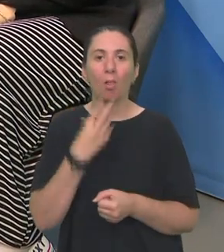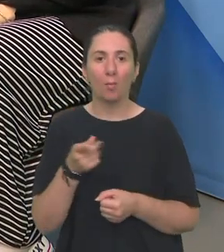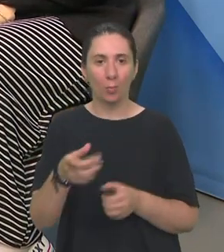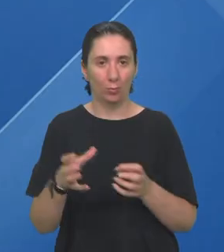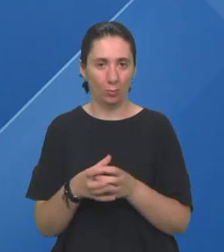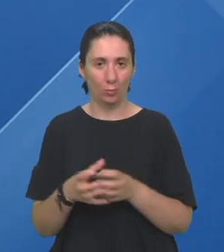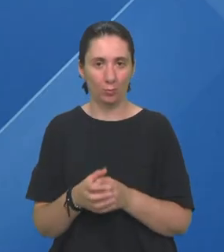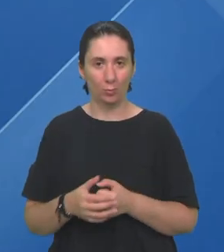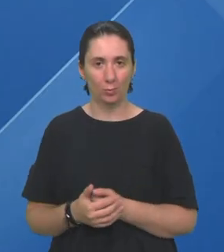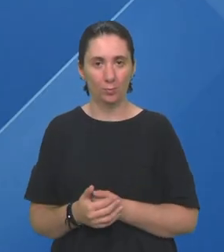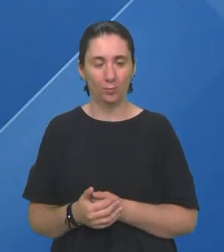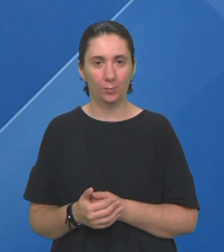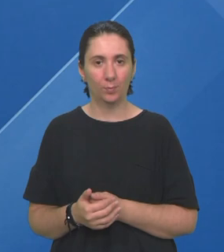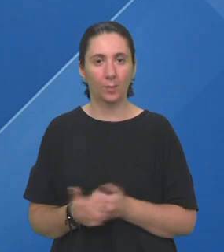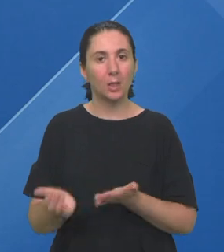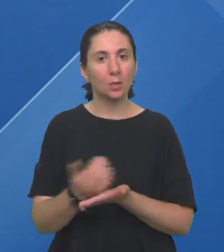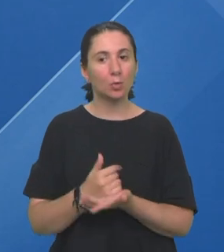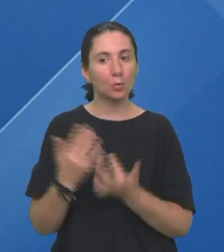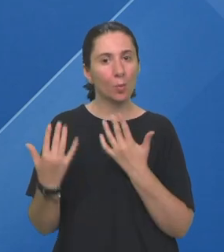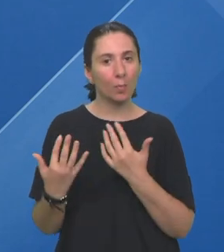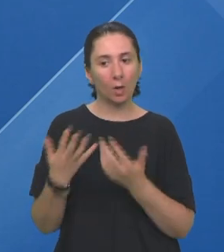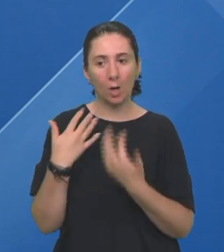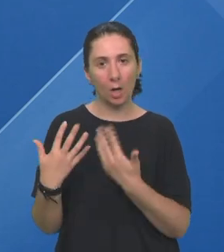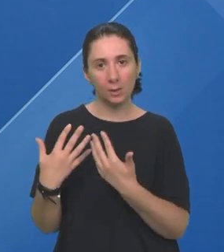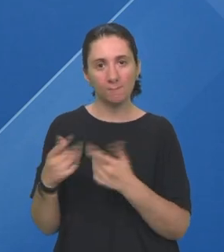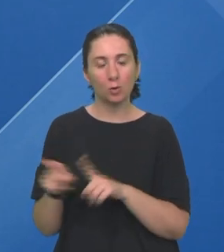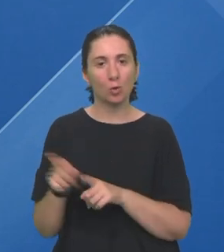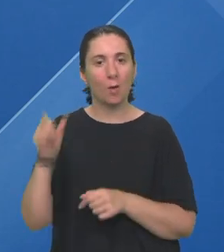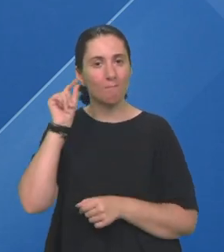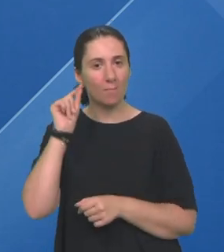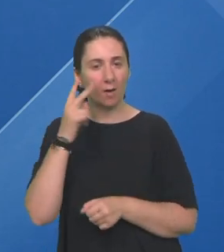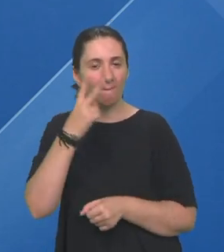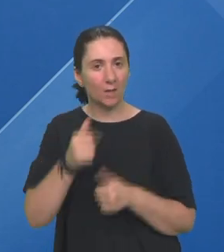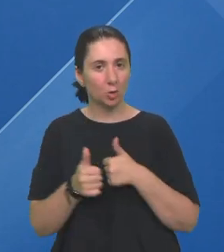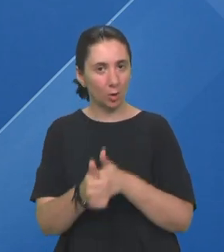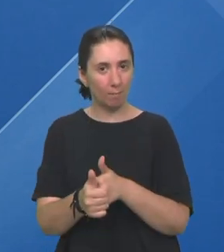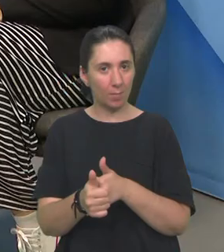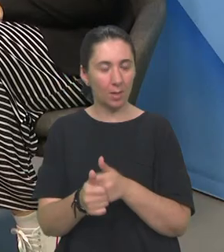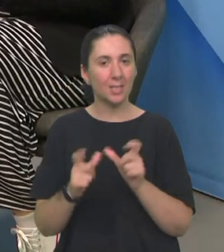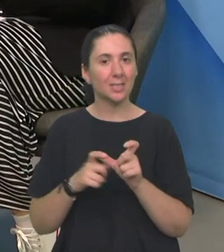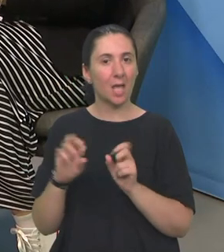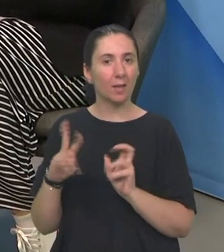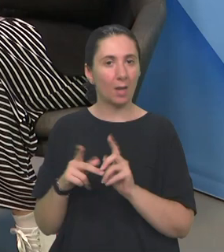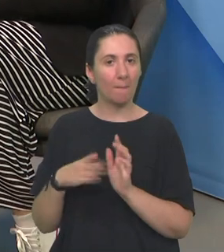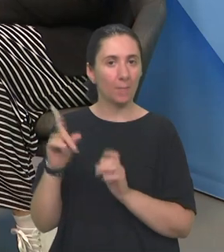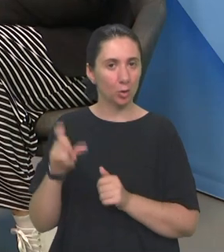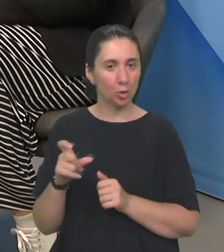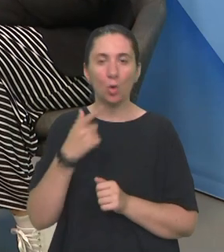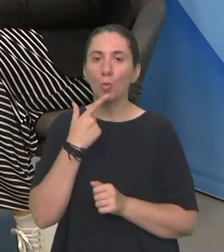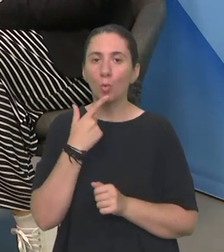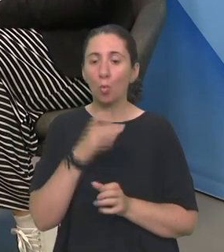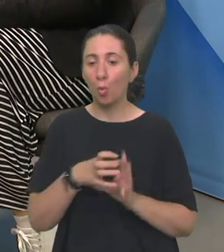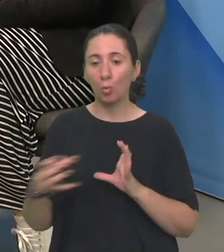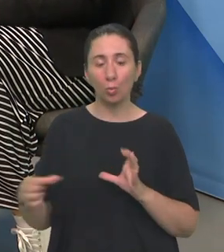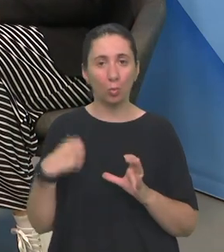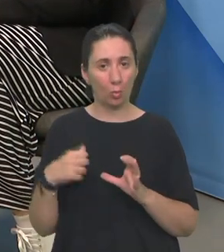u tvom društvu Iskoristili smo priliku razgovarati sa Marininom videćom pratiteljicom Sandro Milčić koja se